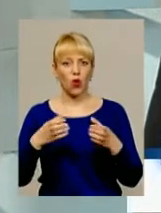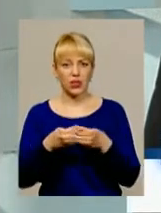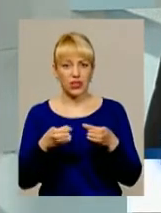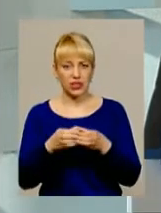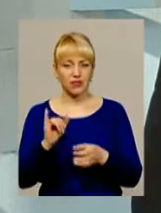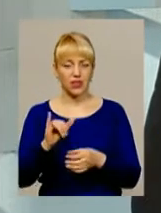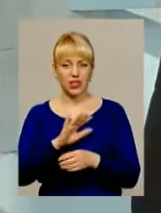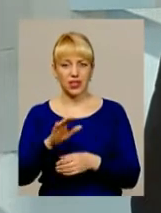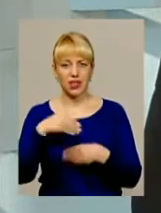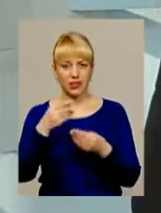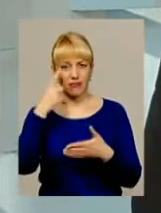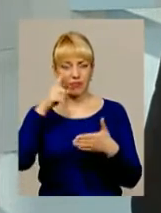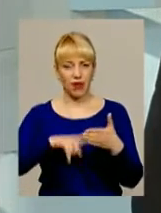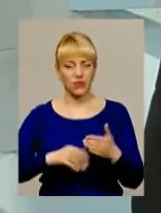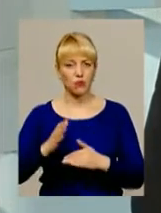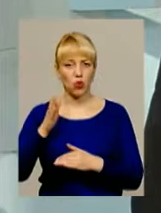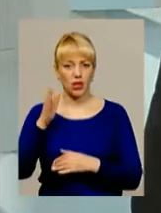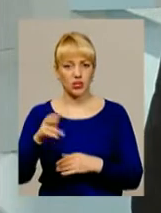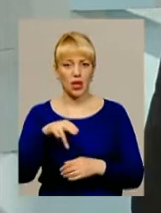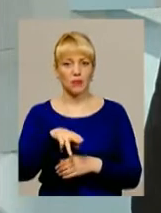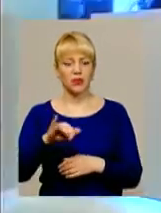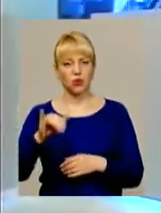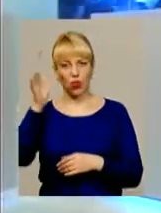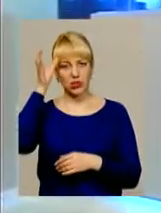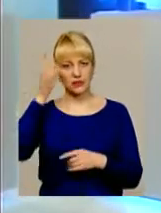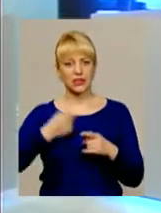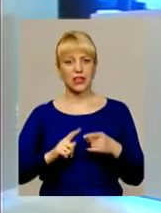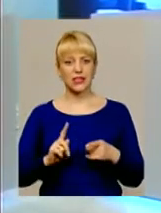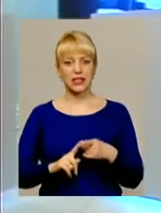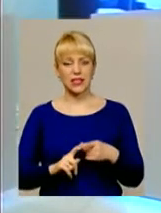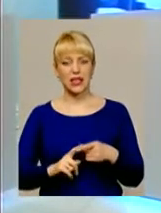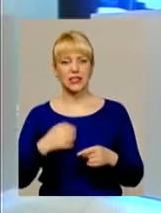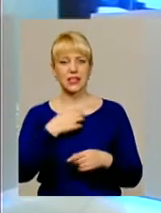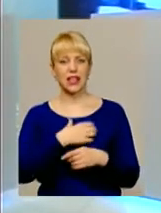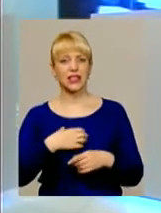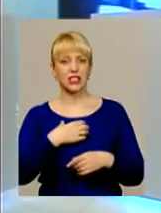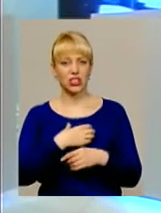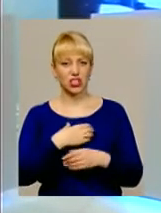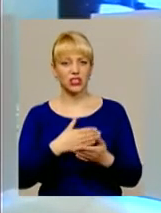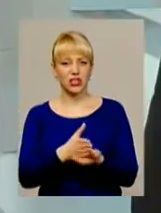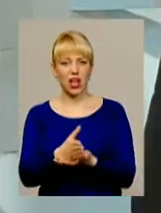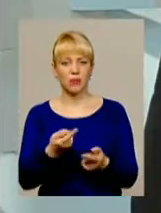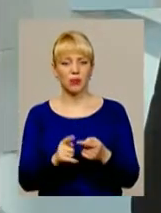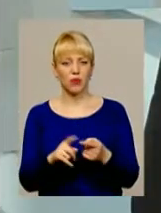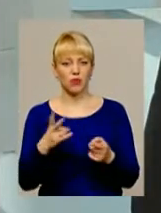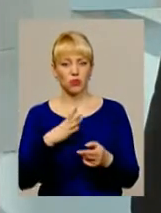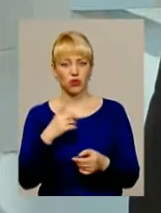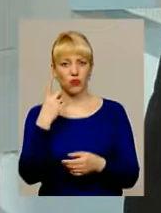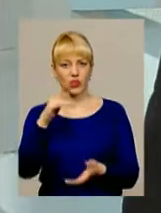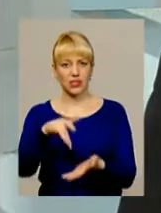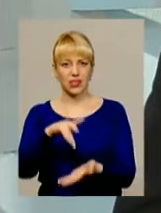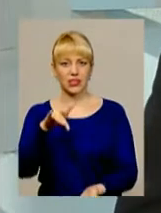йти далі. Все ж таки профтехосвіта, на мою думку, це стратегічний напрямок, і вона має бути в одних, центральних